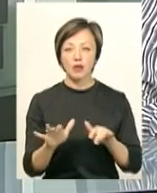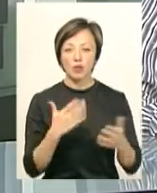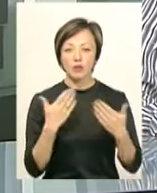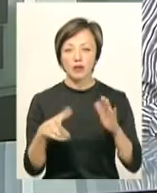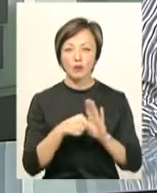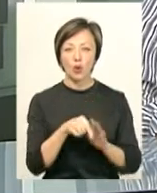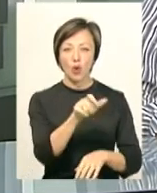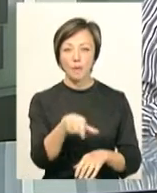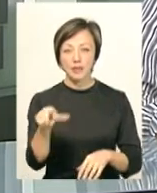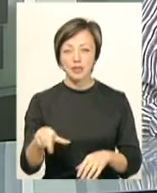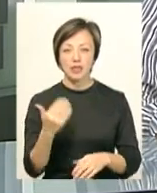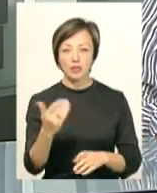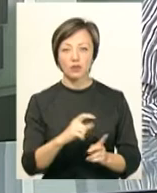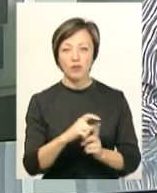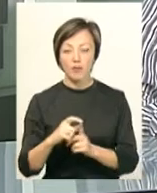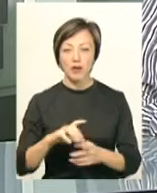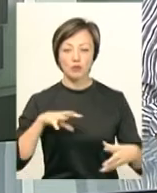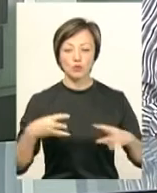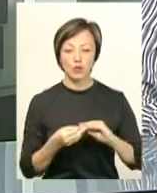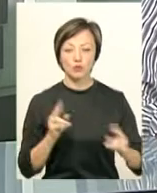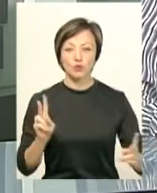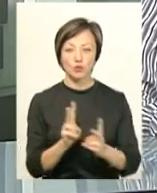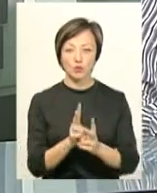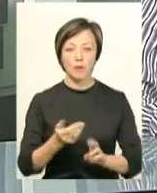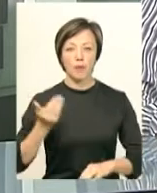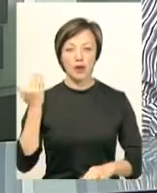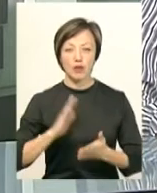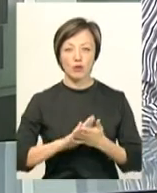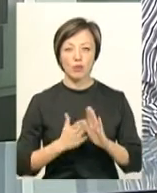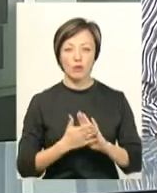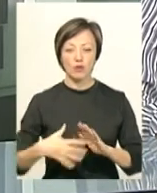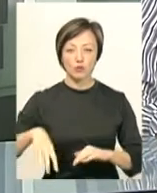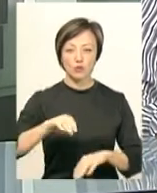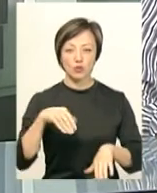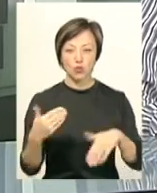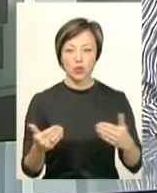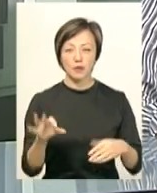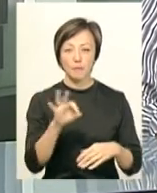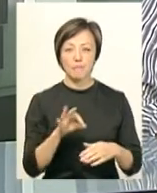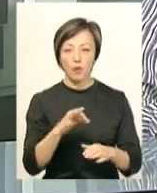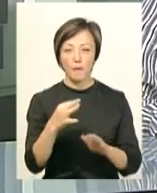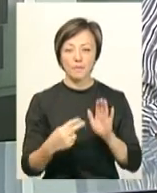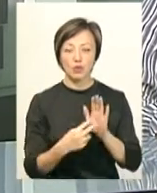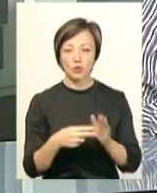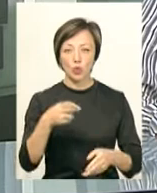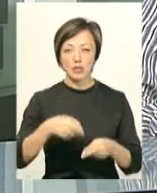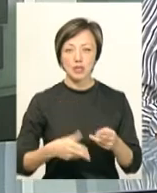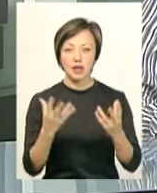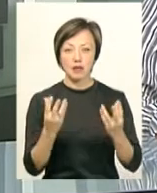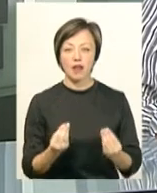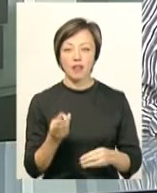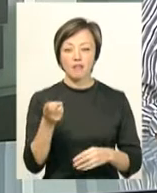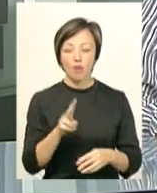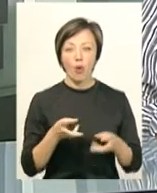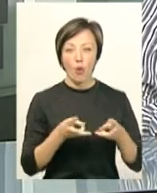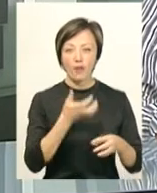Інна Михайлова. За її словами, результатом зустрічі стала попередня домовленість усіх сторін про підключення до кінця дня двох котелень,